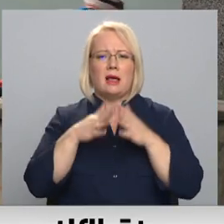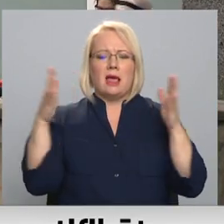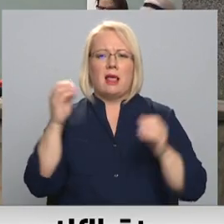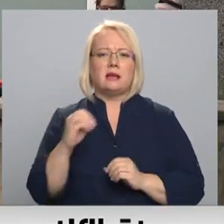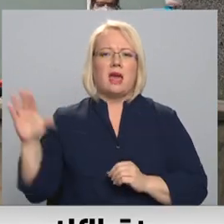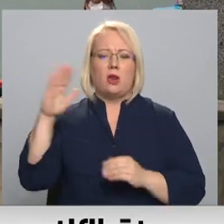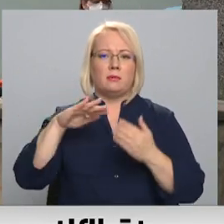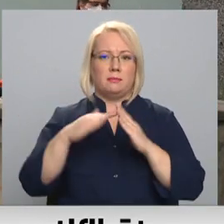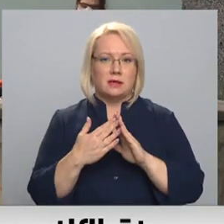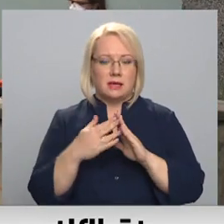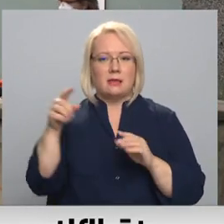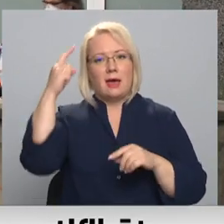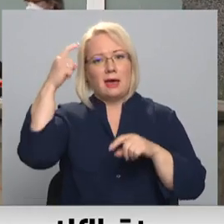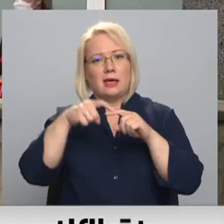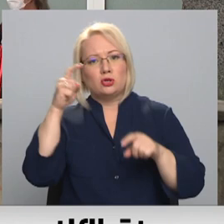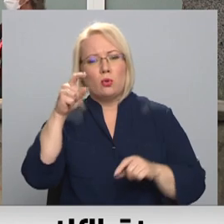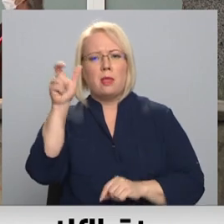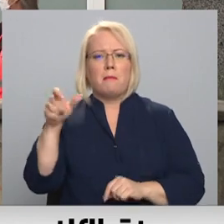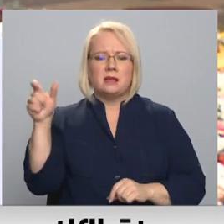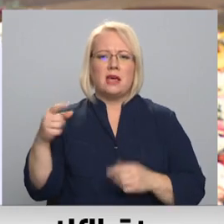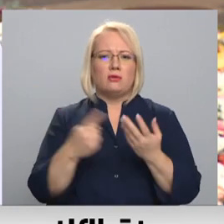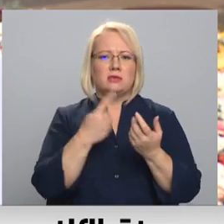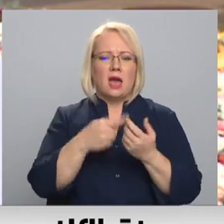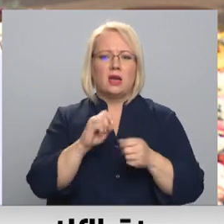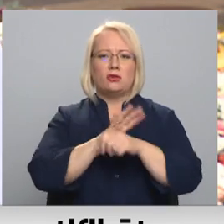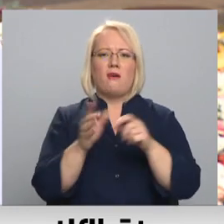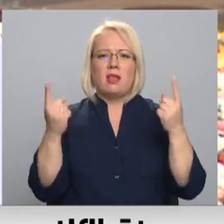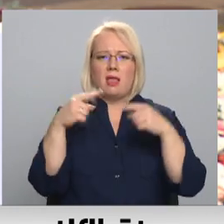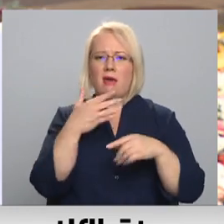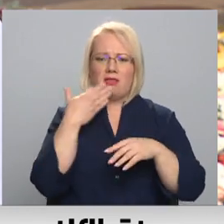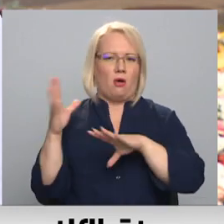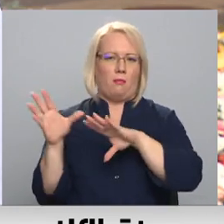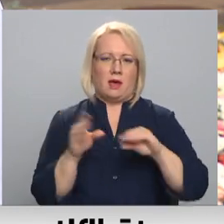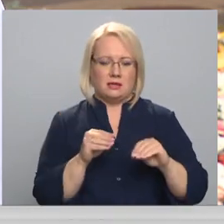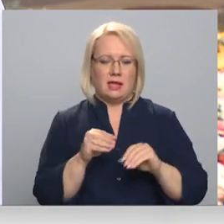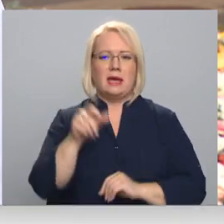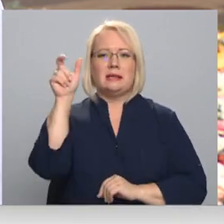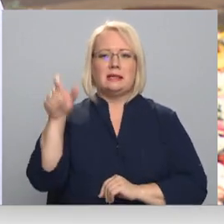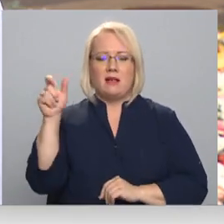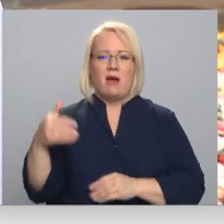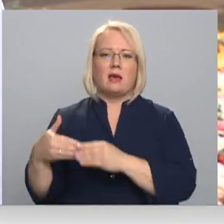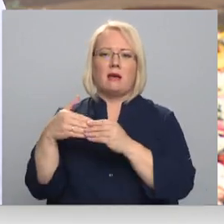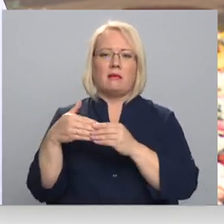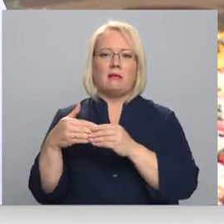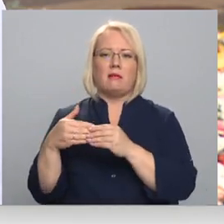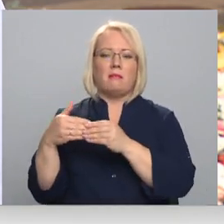Covidu laikā insultu pacientu skaits nav mazinājies. Cilvēki, diemžēl, brauc uz slimnīcās pārāk vēlu.